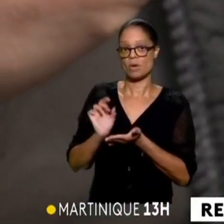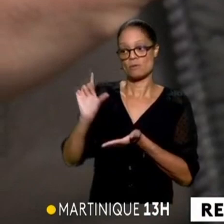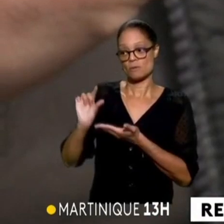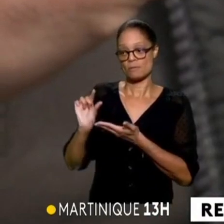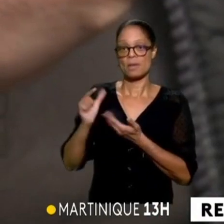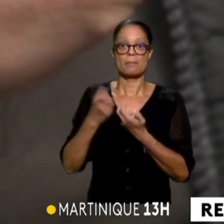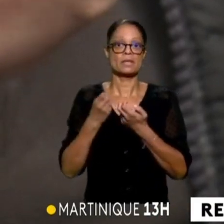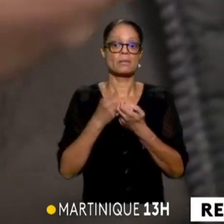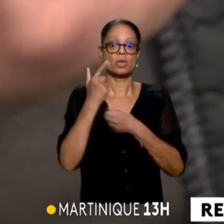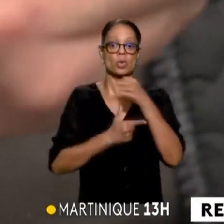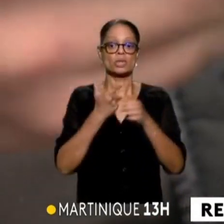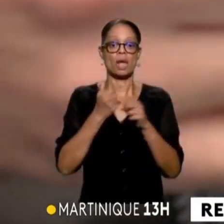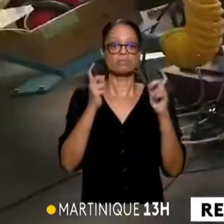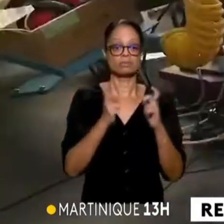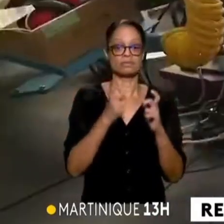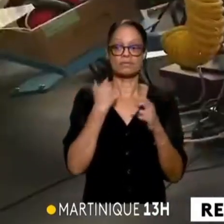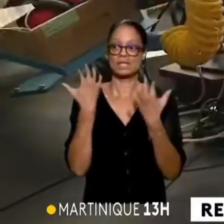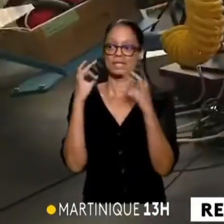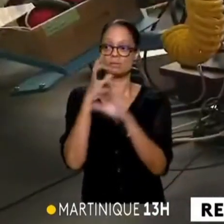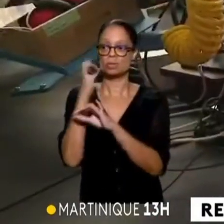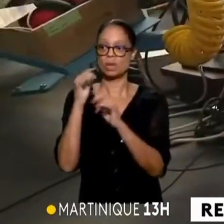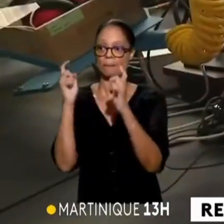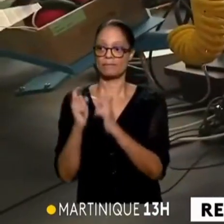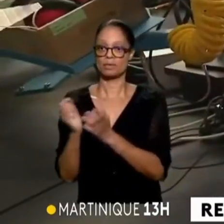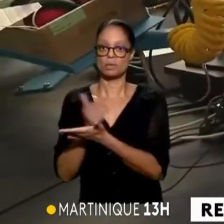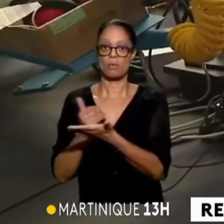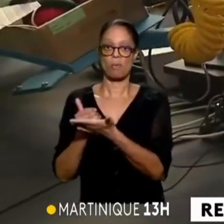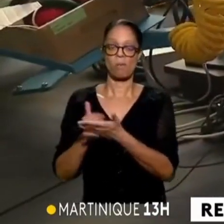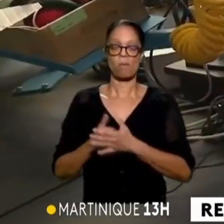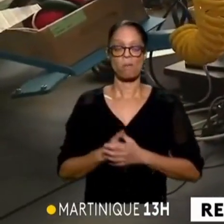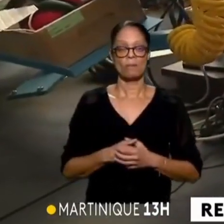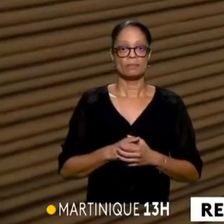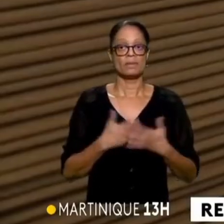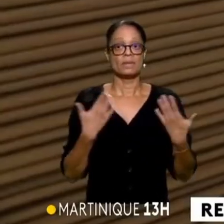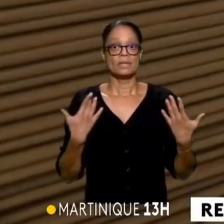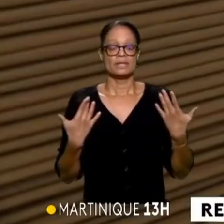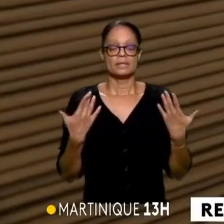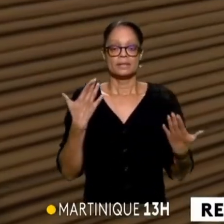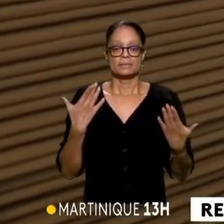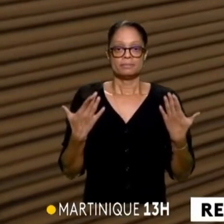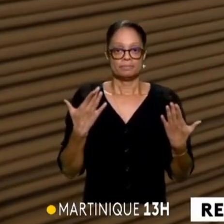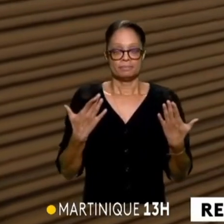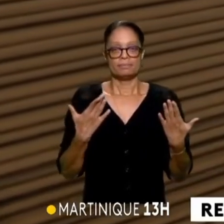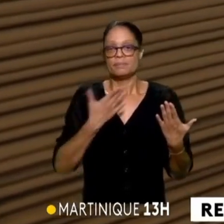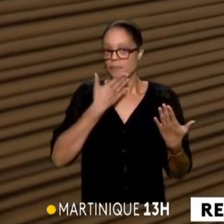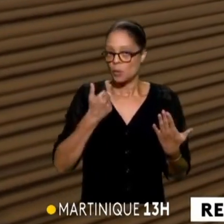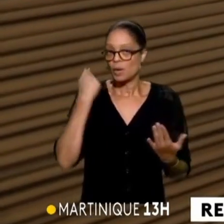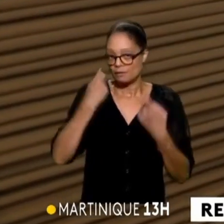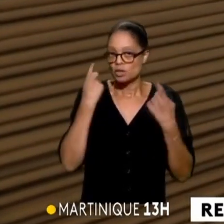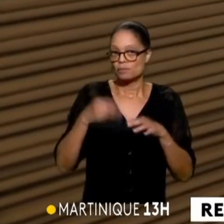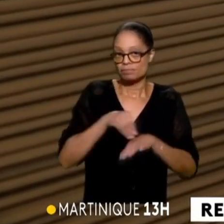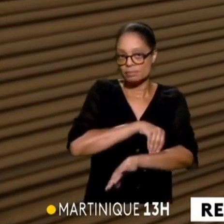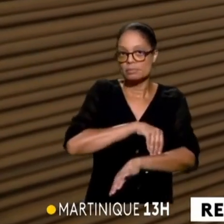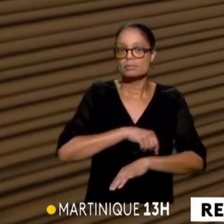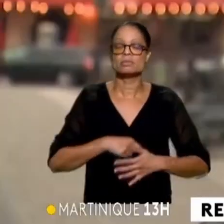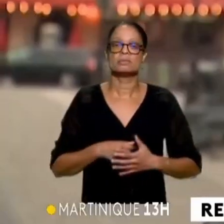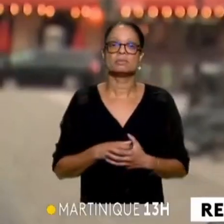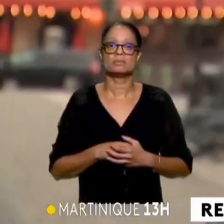travailler deux ans de moins, c'est perdre 10% de sa retraite. Alors avant de faire ce choix, il vaut mieux anticiper.